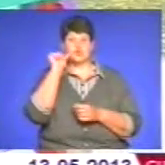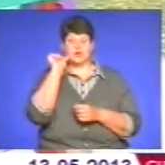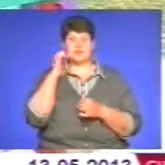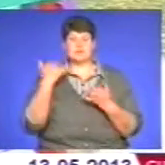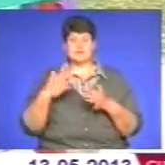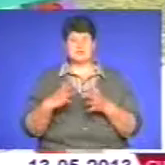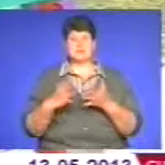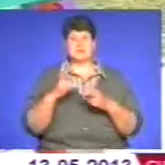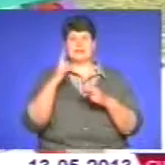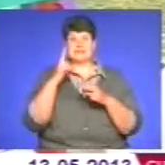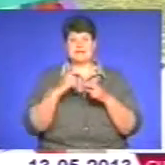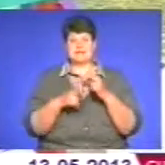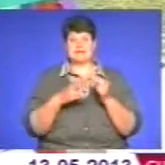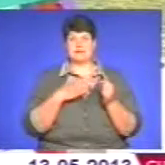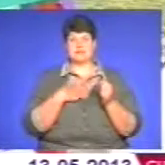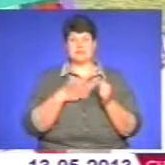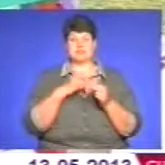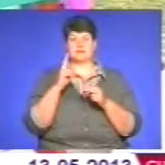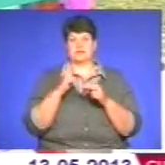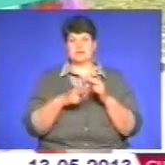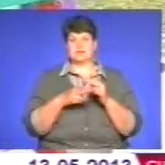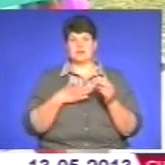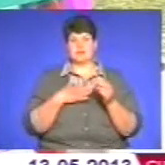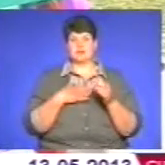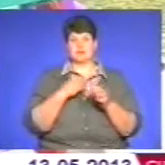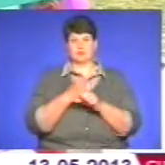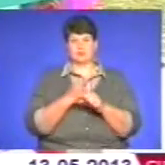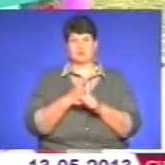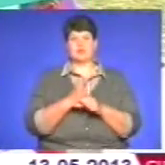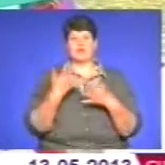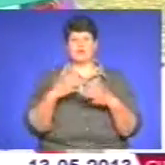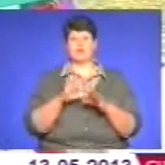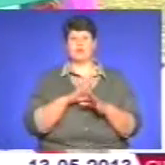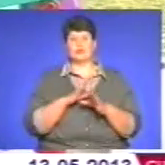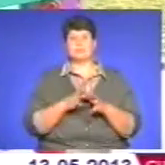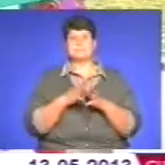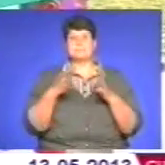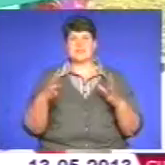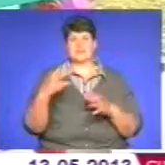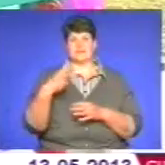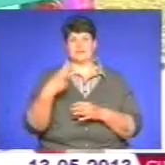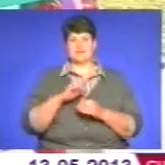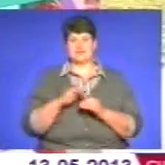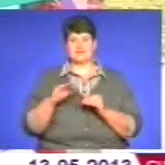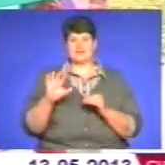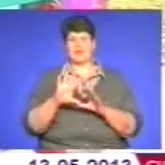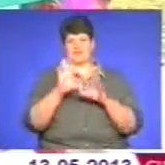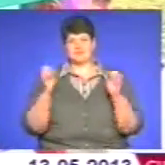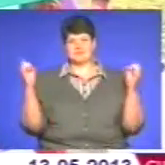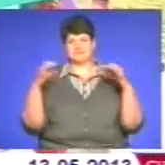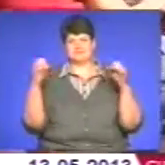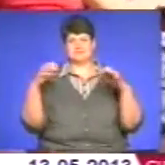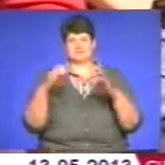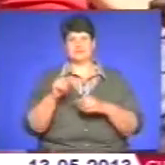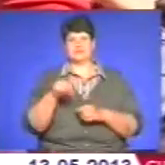під кінець на нашого завершення цих робіт, вже їх було більше 20 тут дітей, вже всі вони позбігалися